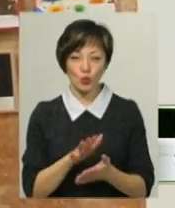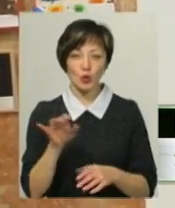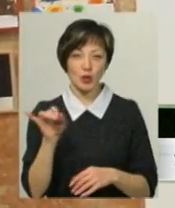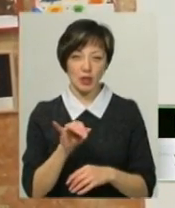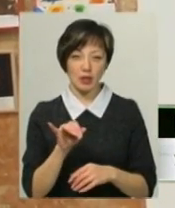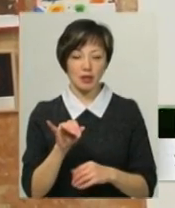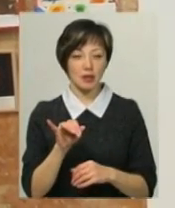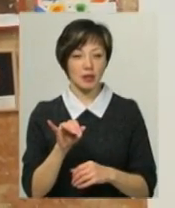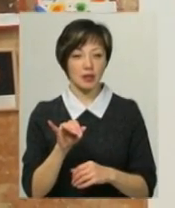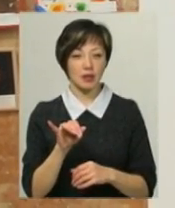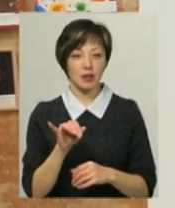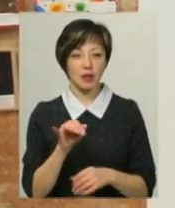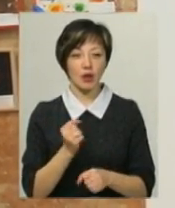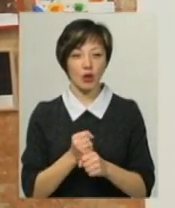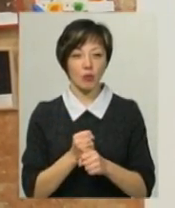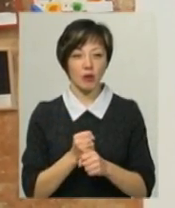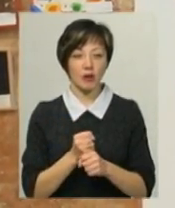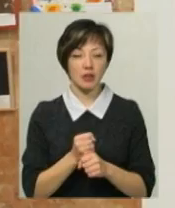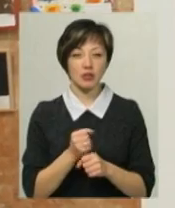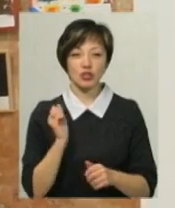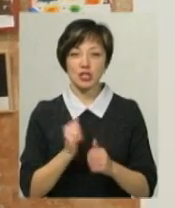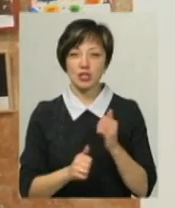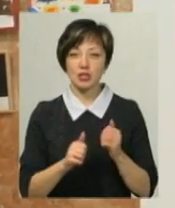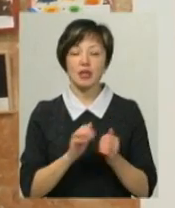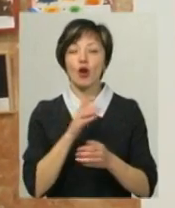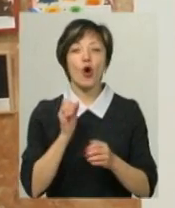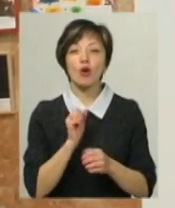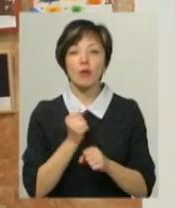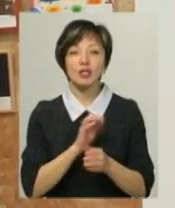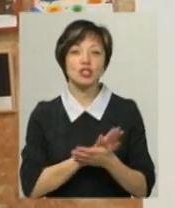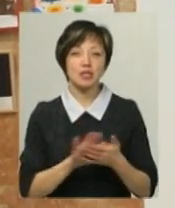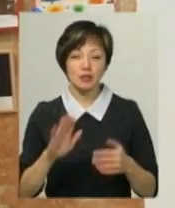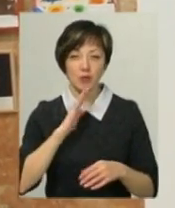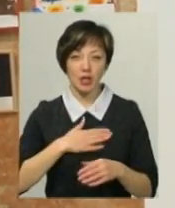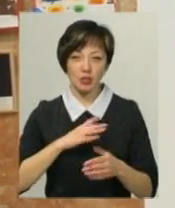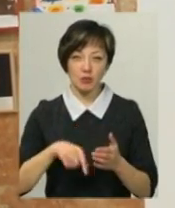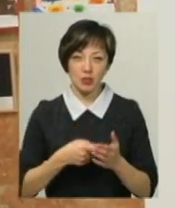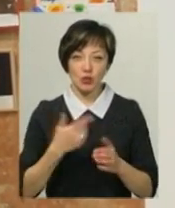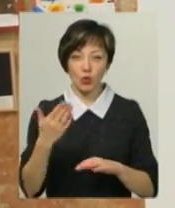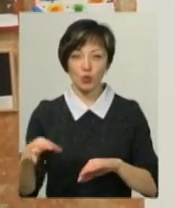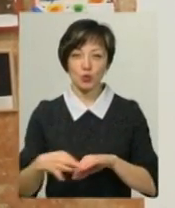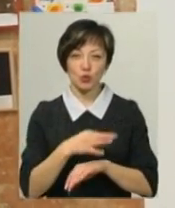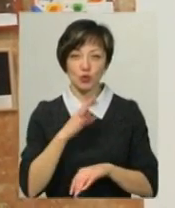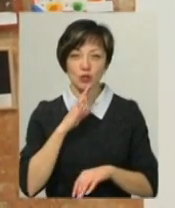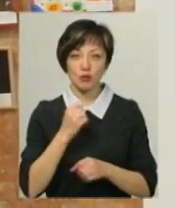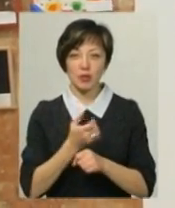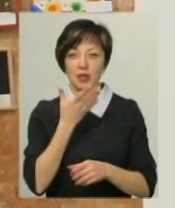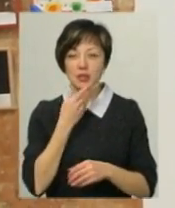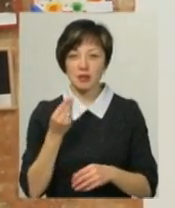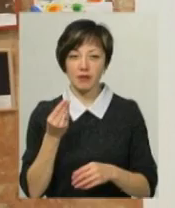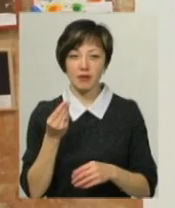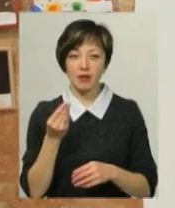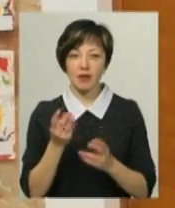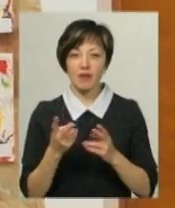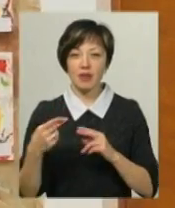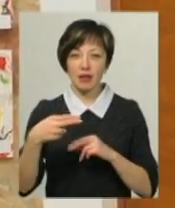робили частіше наше місто, дружина його, робила красиві роботи,